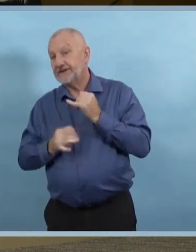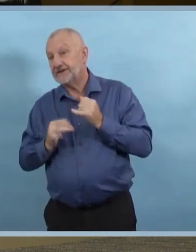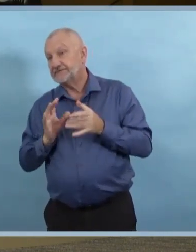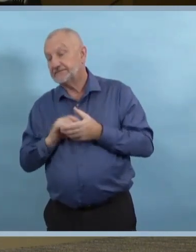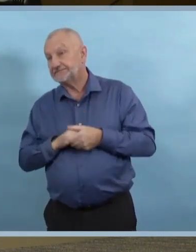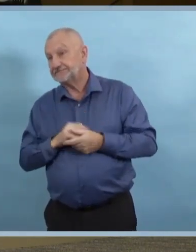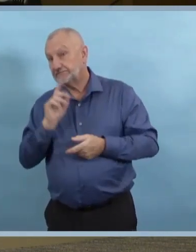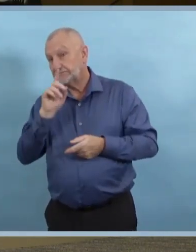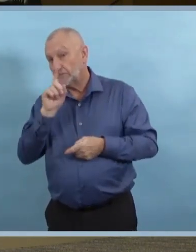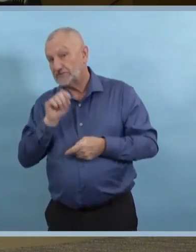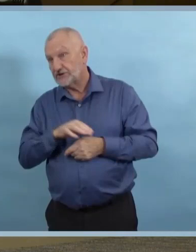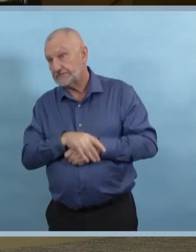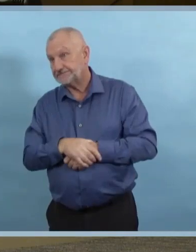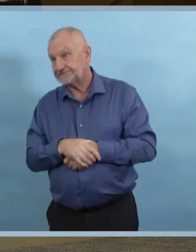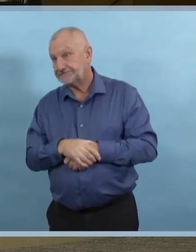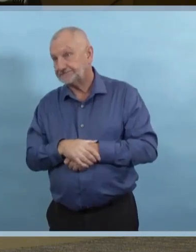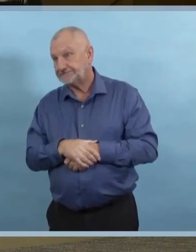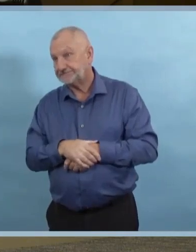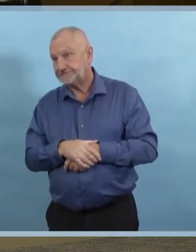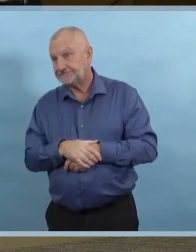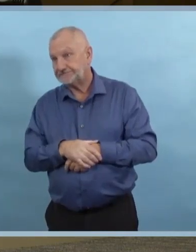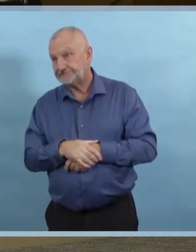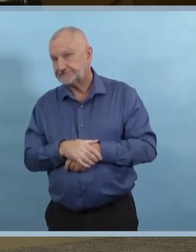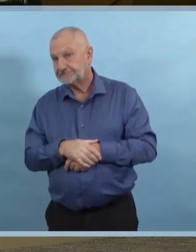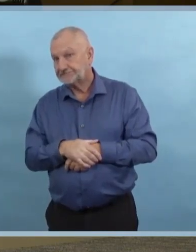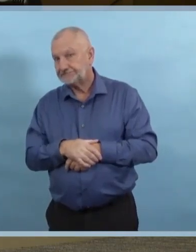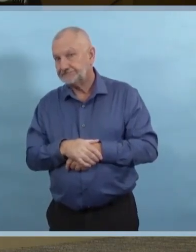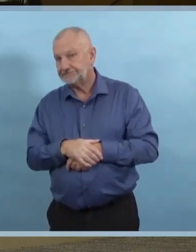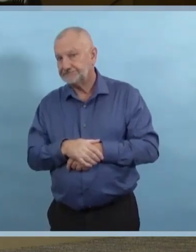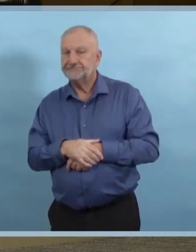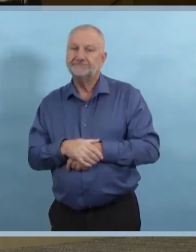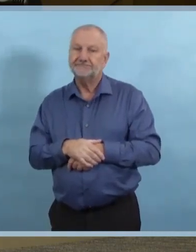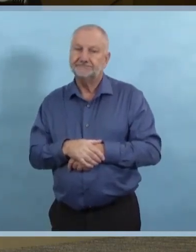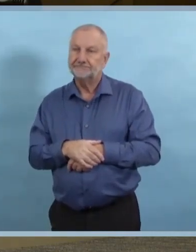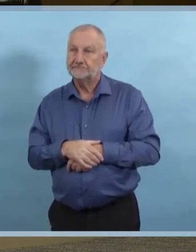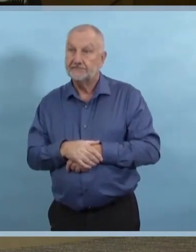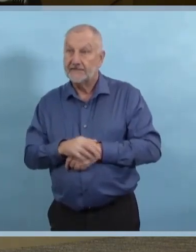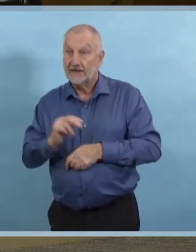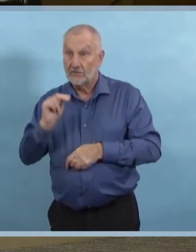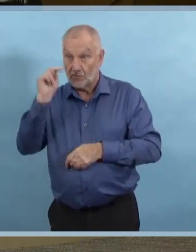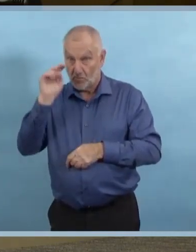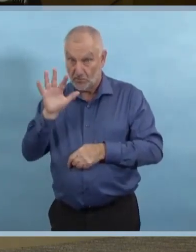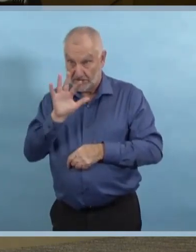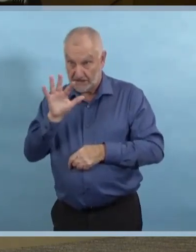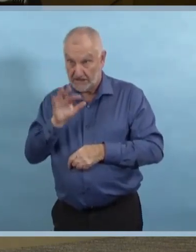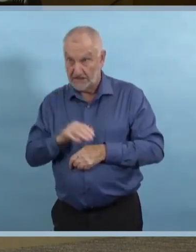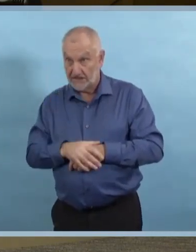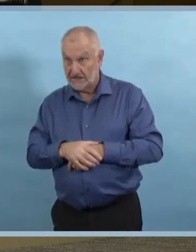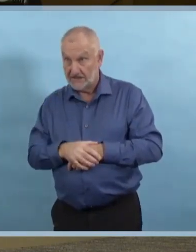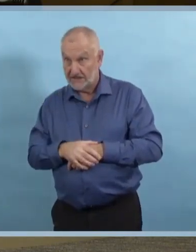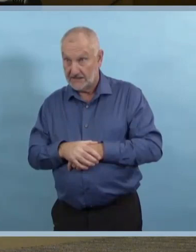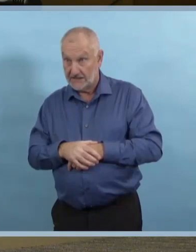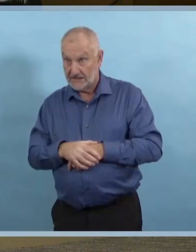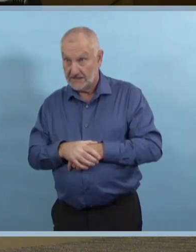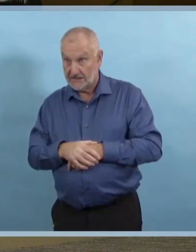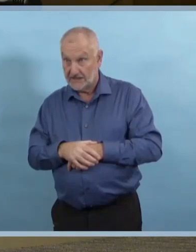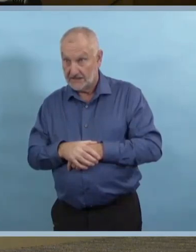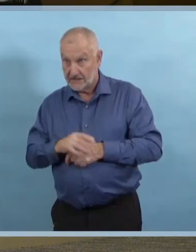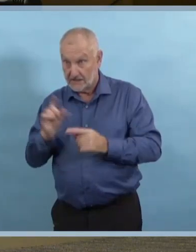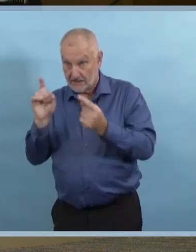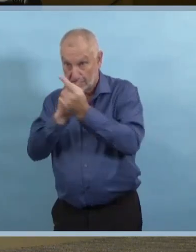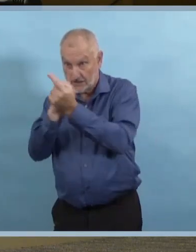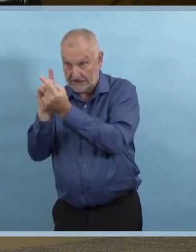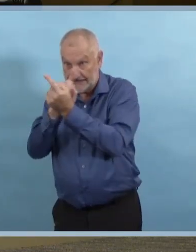nombre élevé de contacts que nous voyons dans le Nord excède ce qu voit dans d'autres